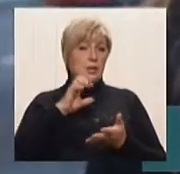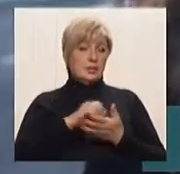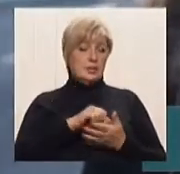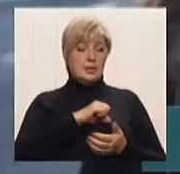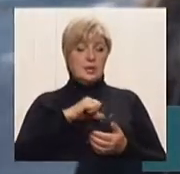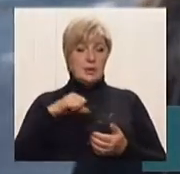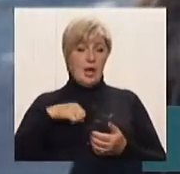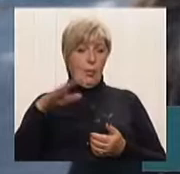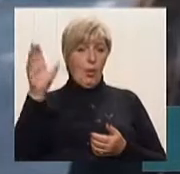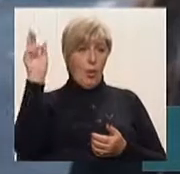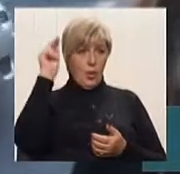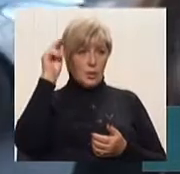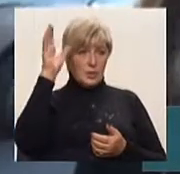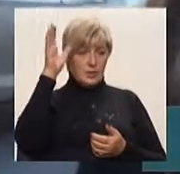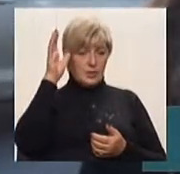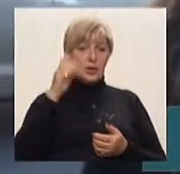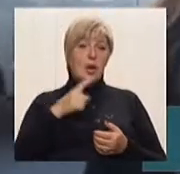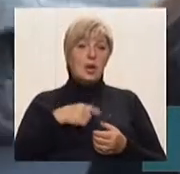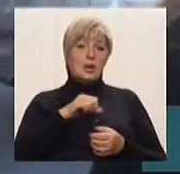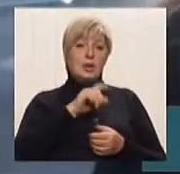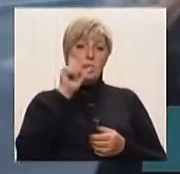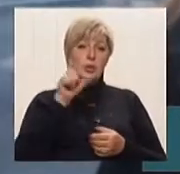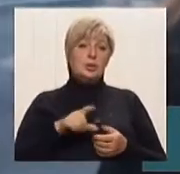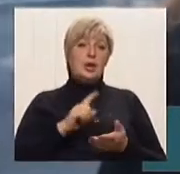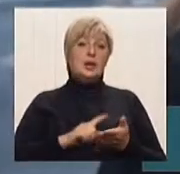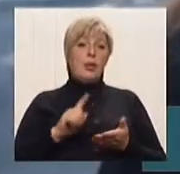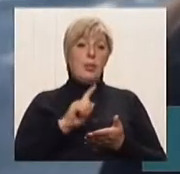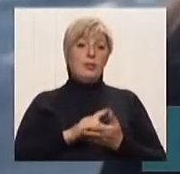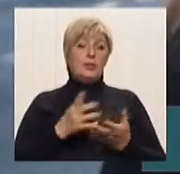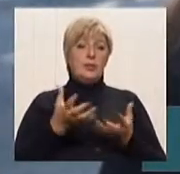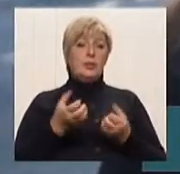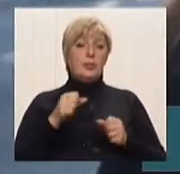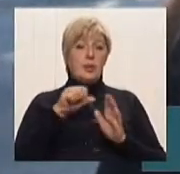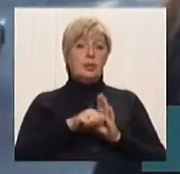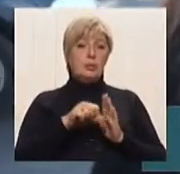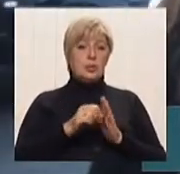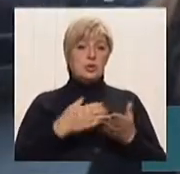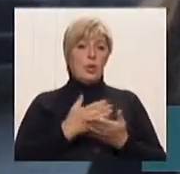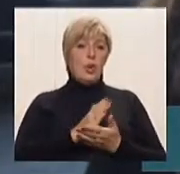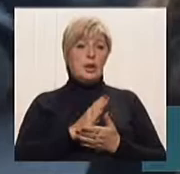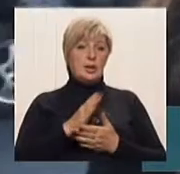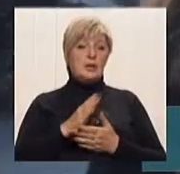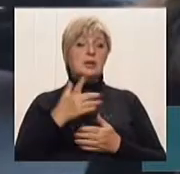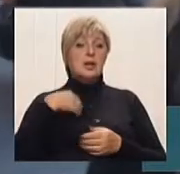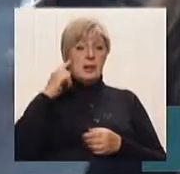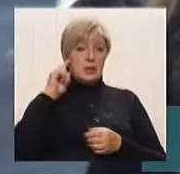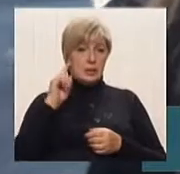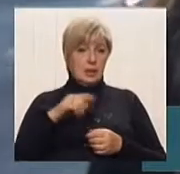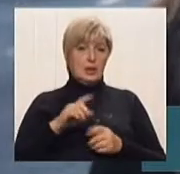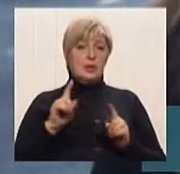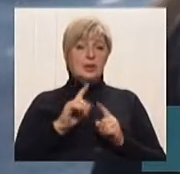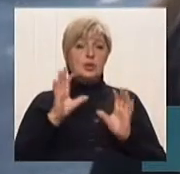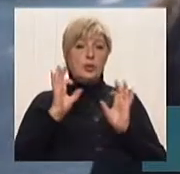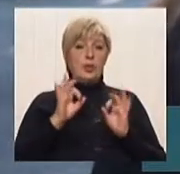самоосвітою, людина повинна приймати участь в політиці, знати її, щоб правильно